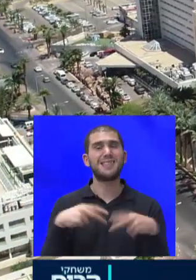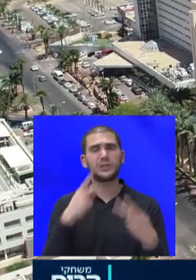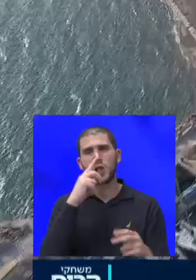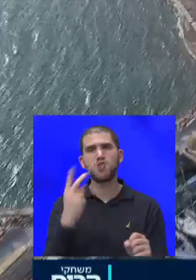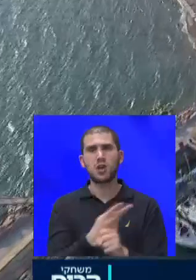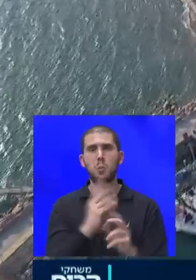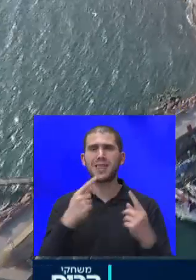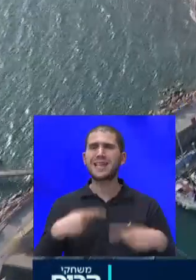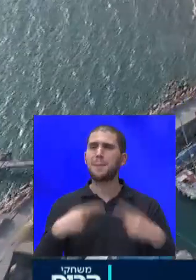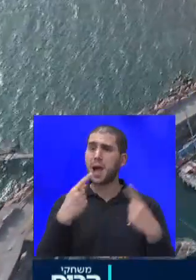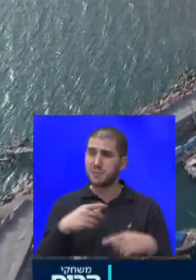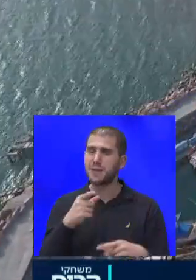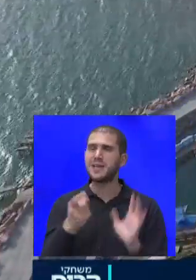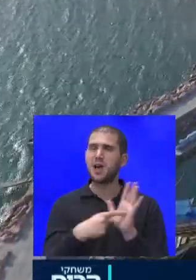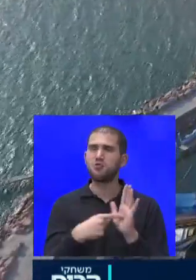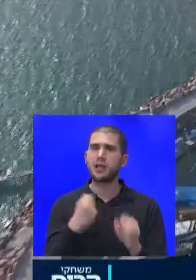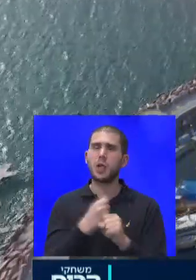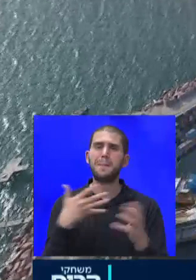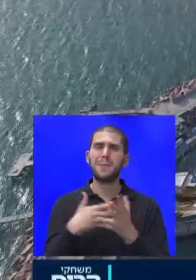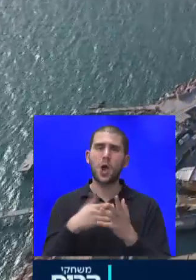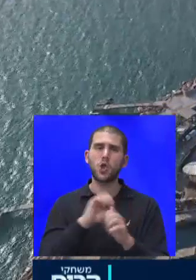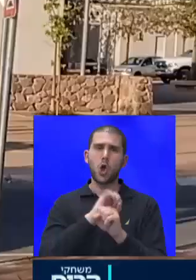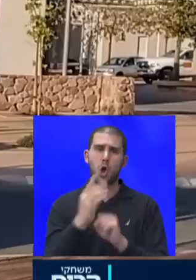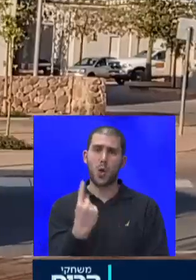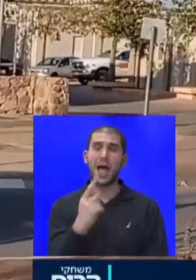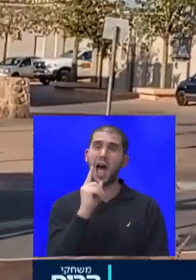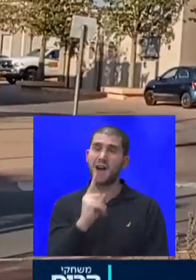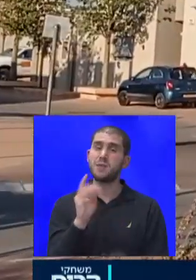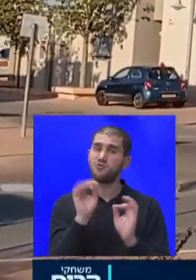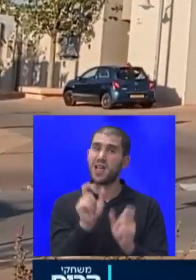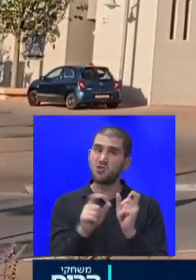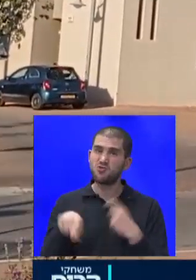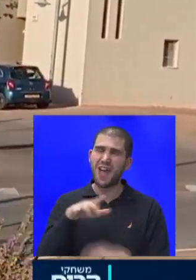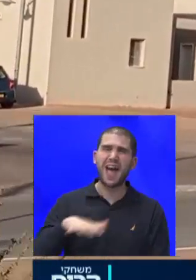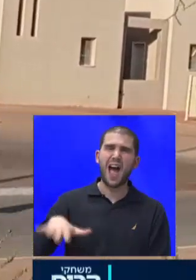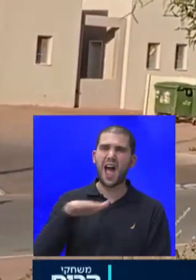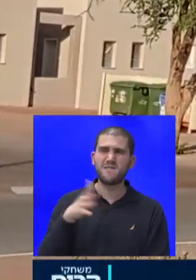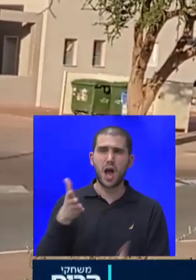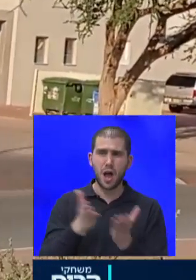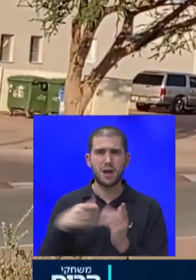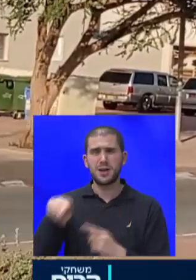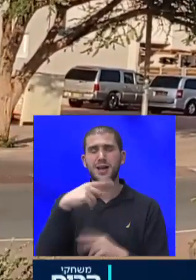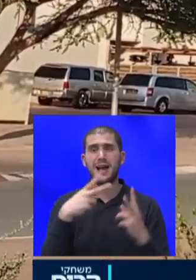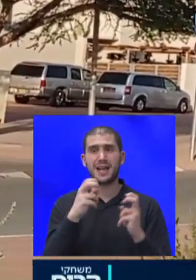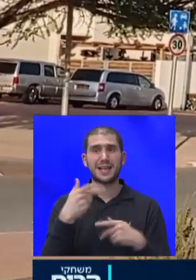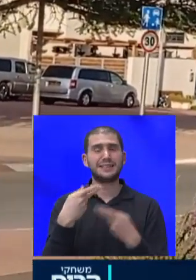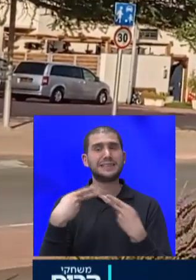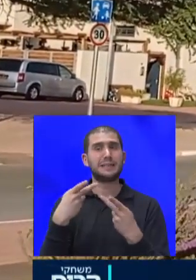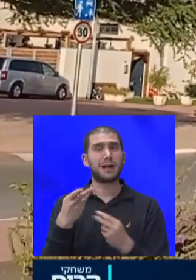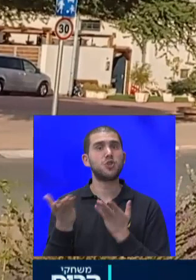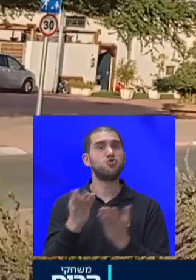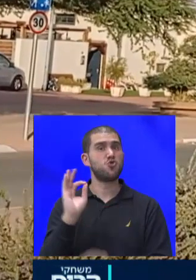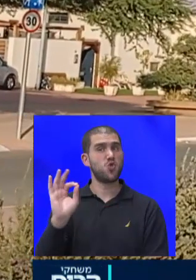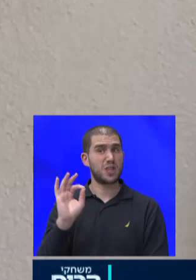והם יידרשו לעבור בדיקות קורונה, אבל עבור אנשי הערבה שהעיר יספקית השירותים המרכזית שלהם, זה הולך להיות